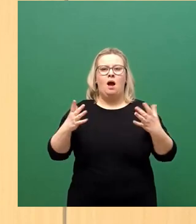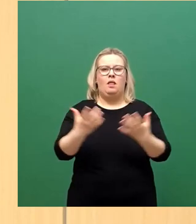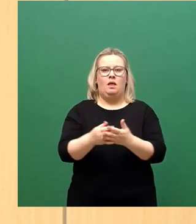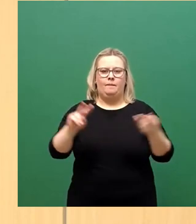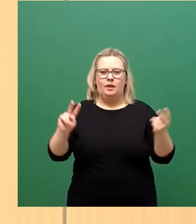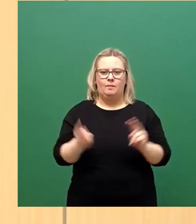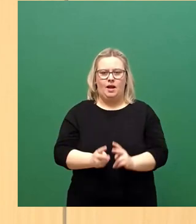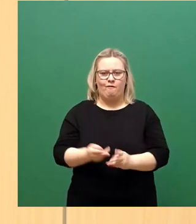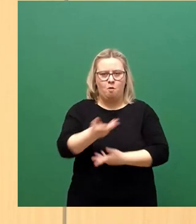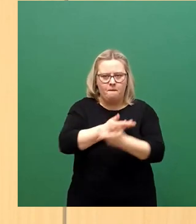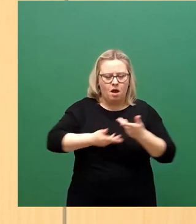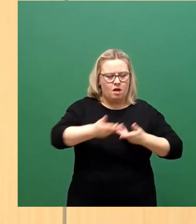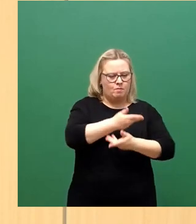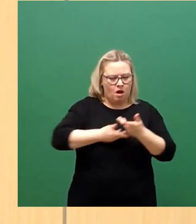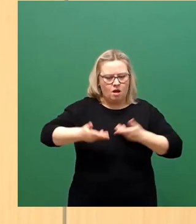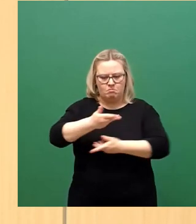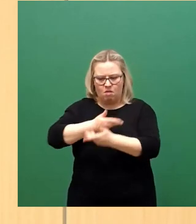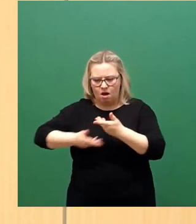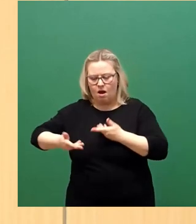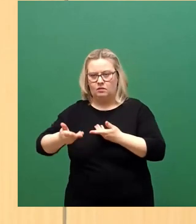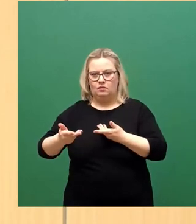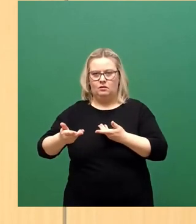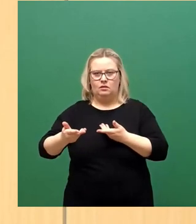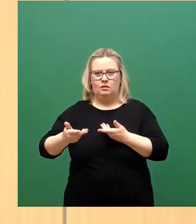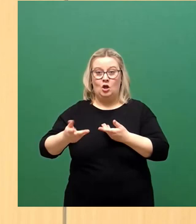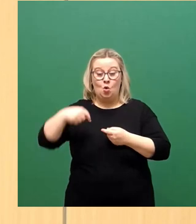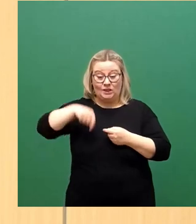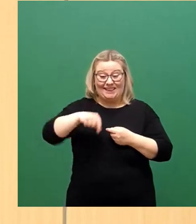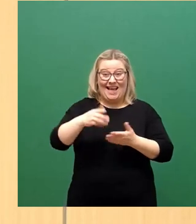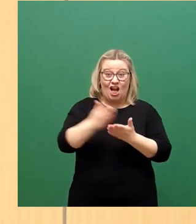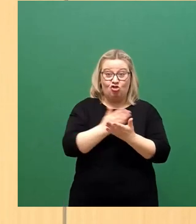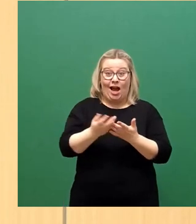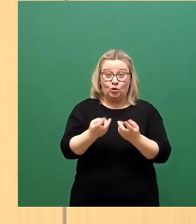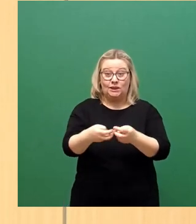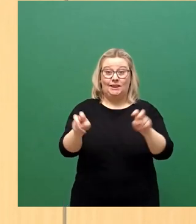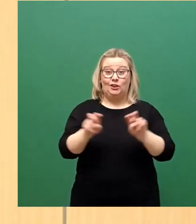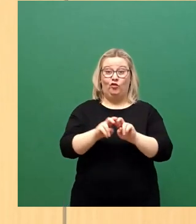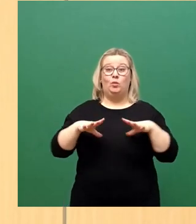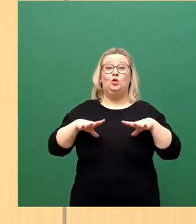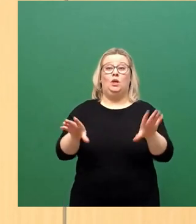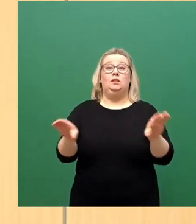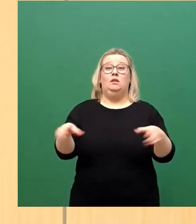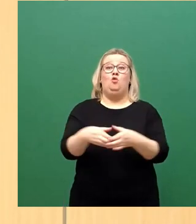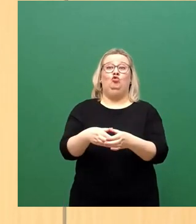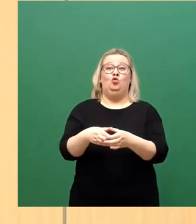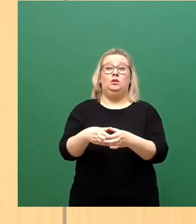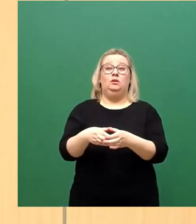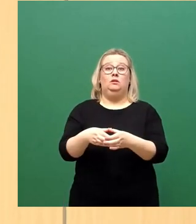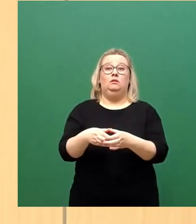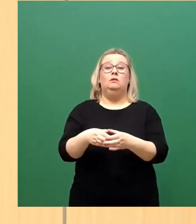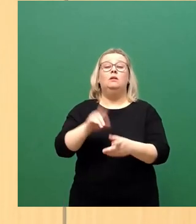Und wenige Stunden vor der entscheidenden Sitzung des Gesundheitsausschusses kommt der